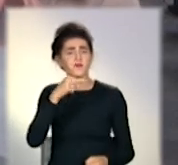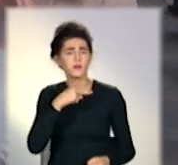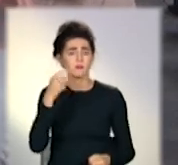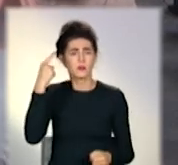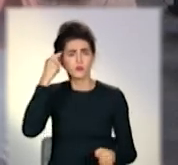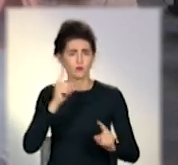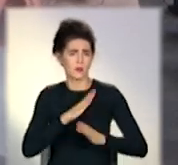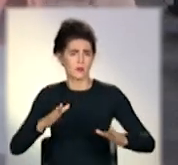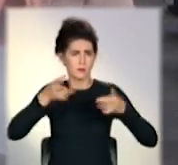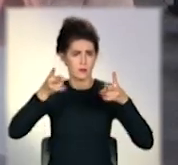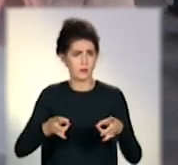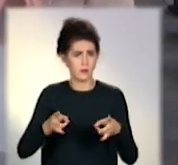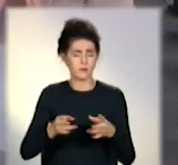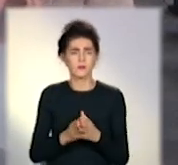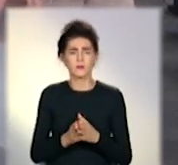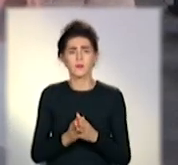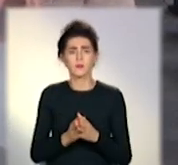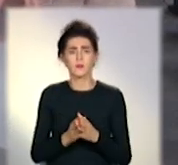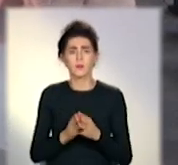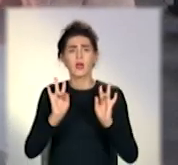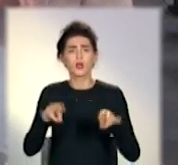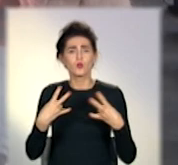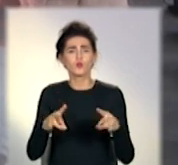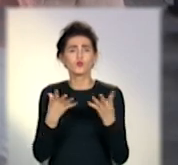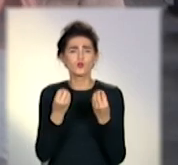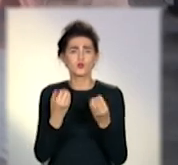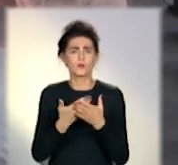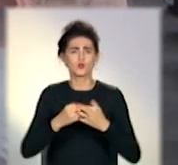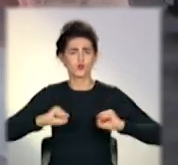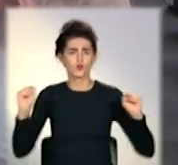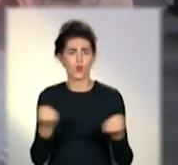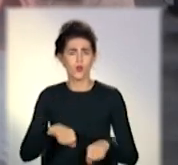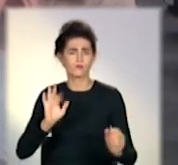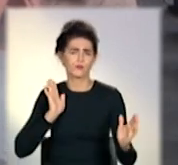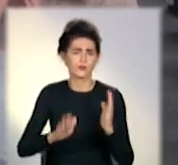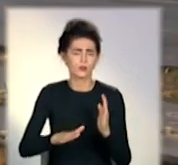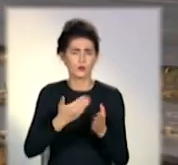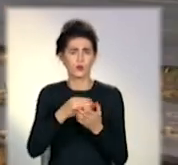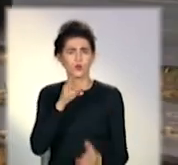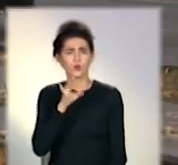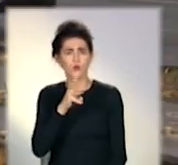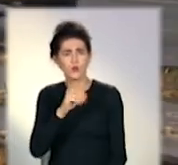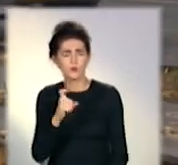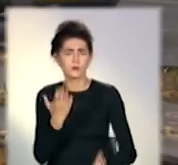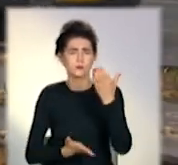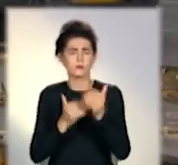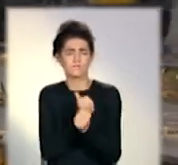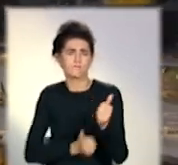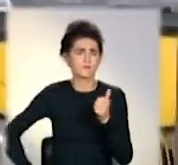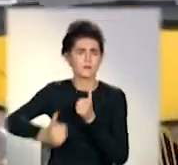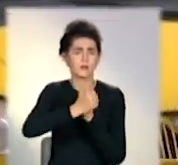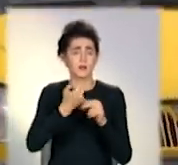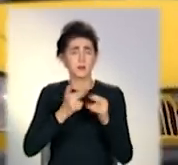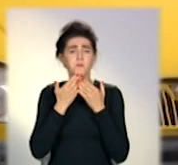не потрапив до ДТП. Не треба також робити різких гальмувань чи маневрувань. За останній місяць у Слов